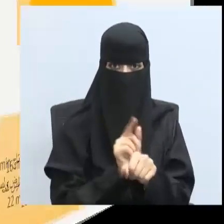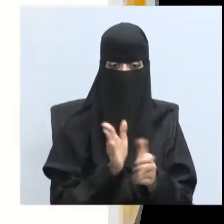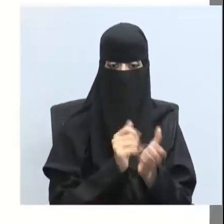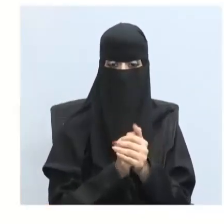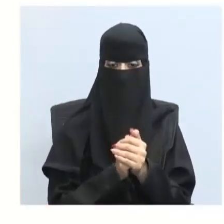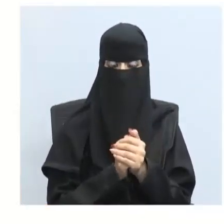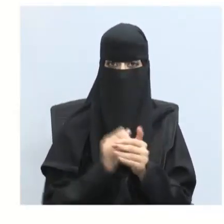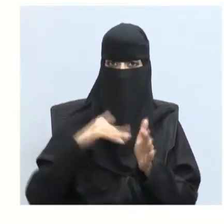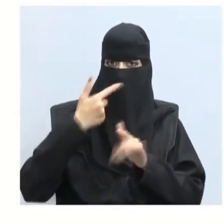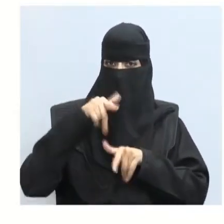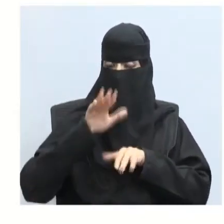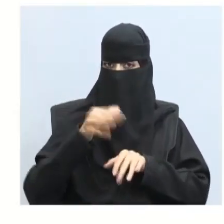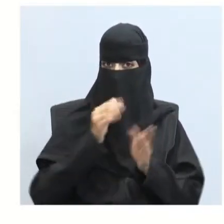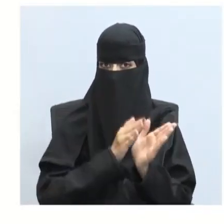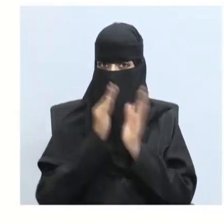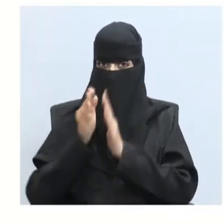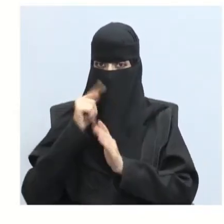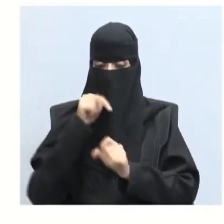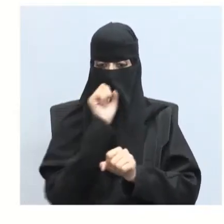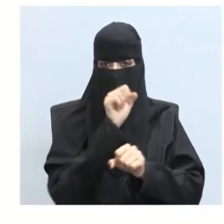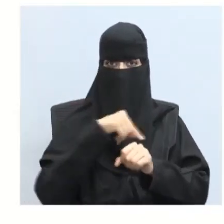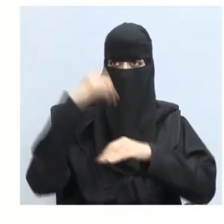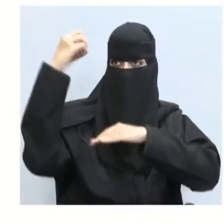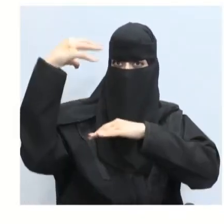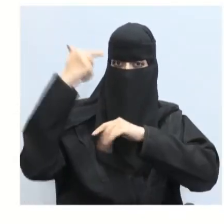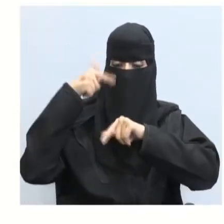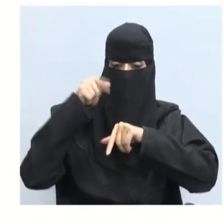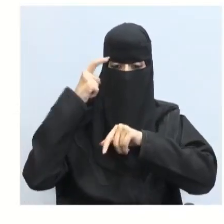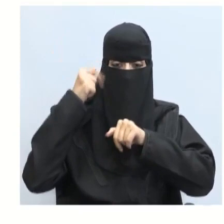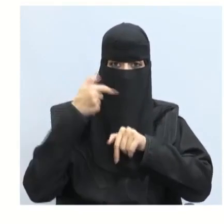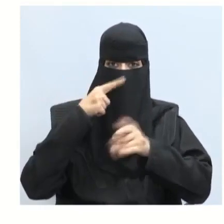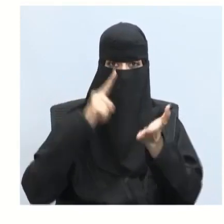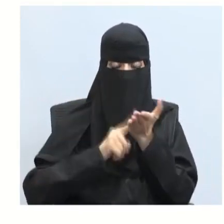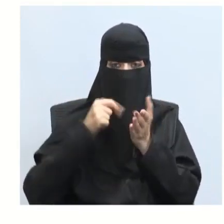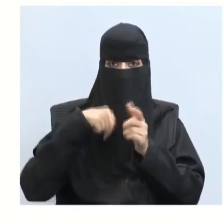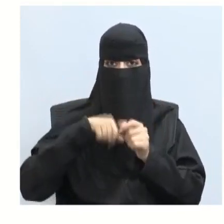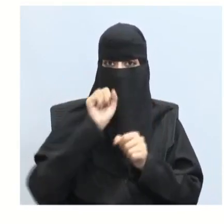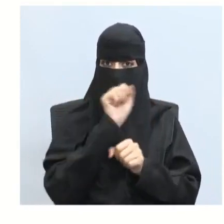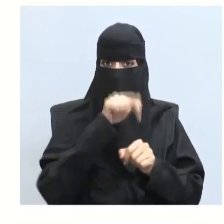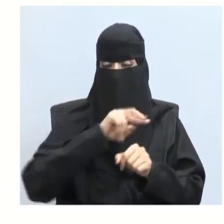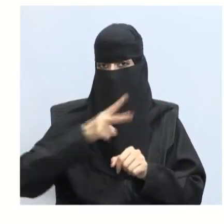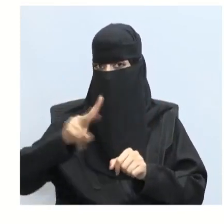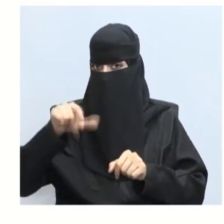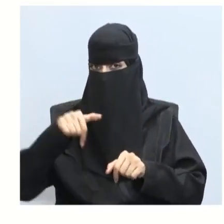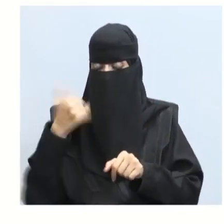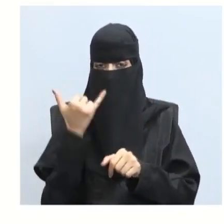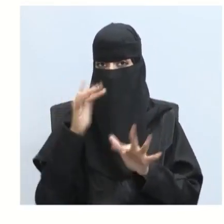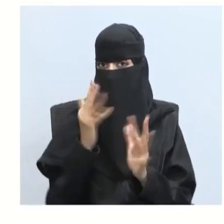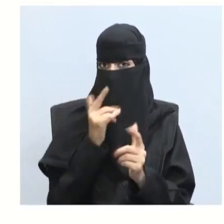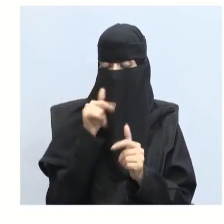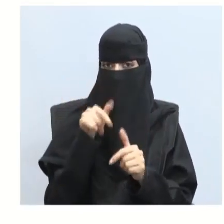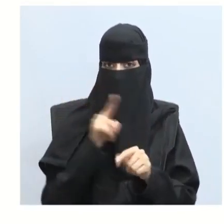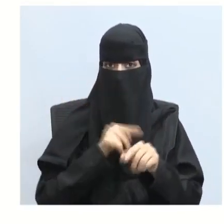بعد ذلك انتقلنا إلى خصائص الضوء وتعرفنا أن الضوء له العديد من الخصائص وأهم هذه